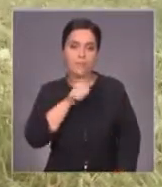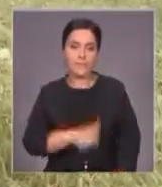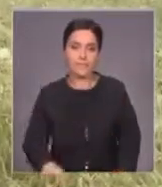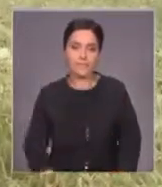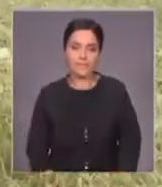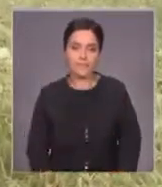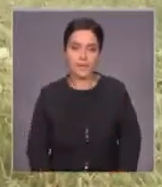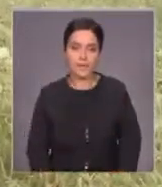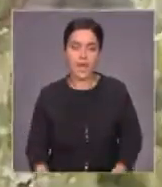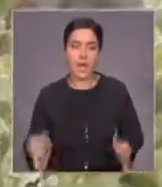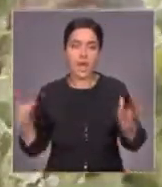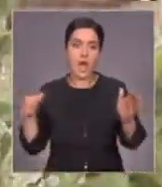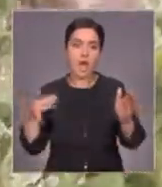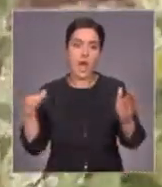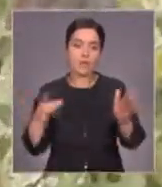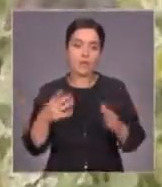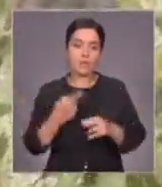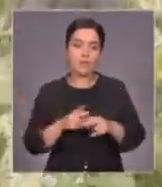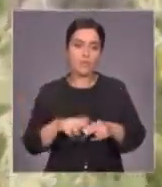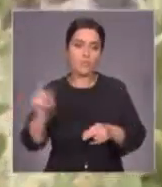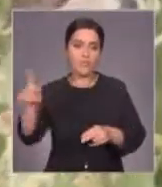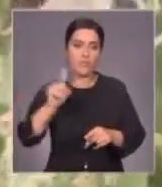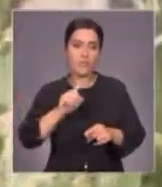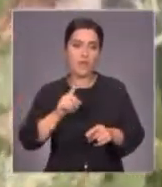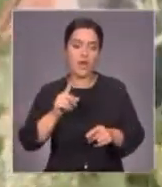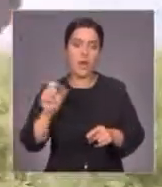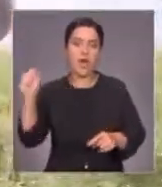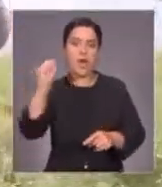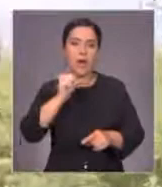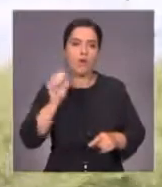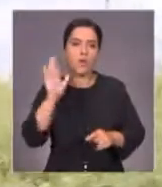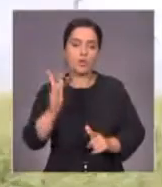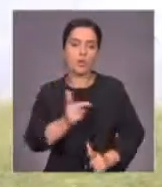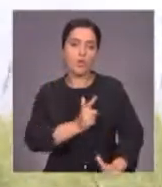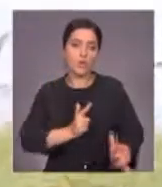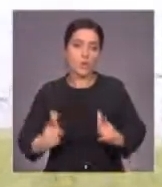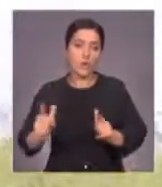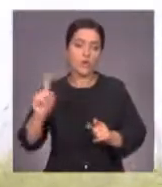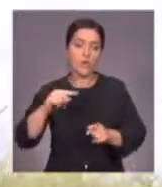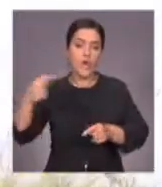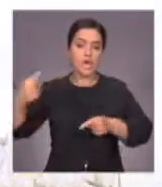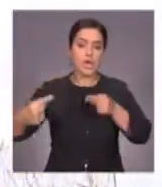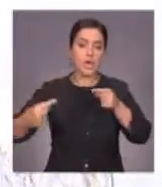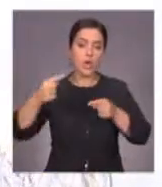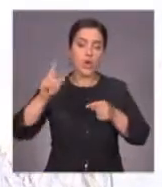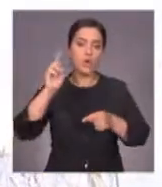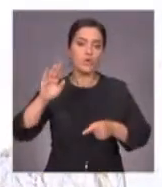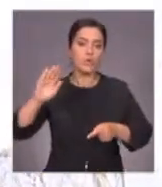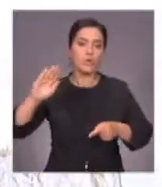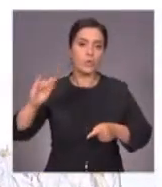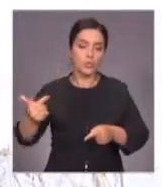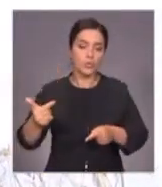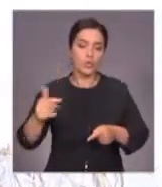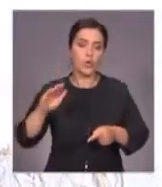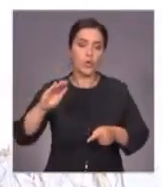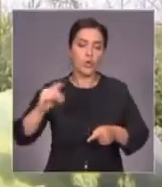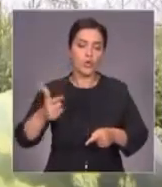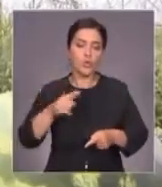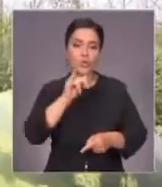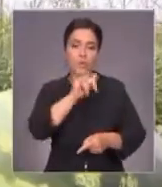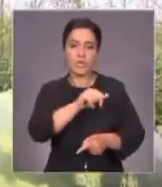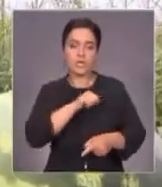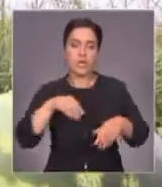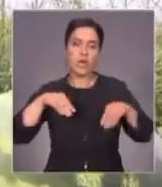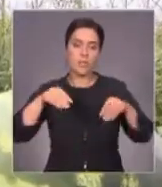поспоришь. Арбузы и дыни в этих краях созревают не раньше августа. А чтобы конкурировать с поставщиками юга, уилский бахчевод